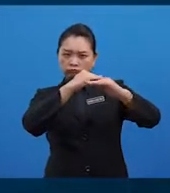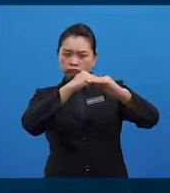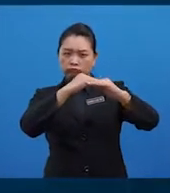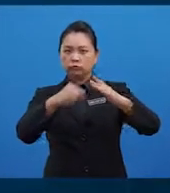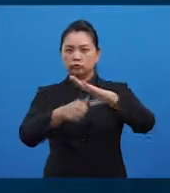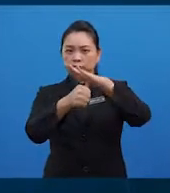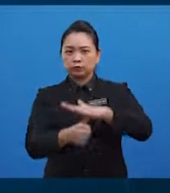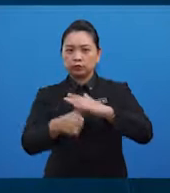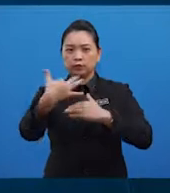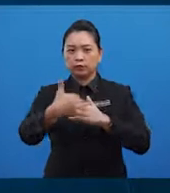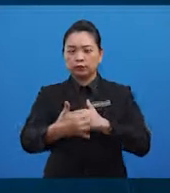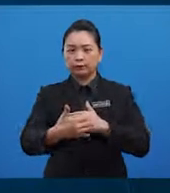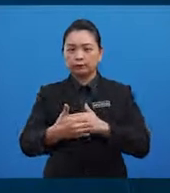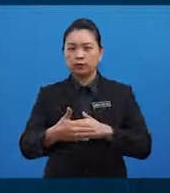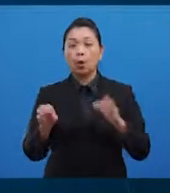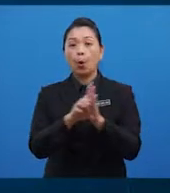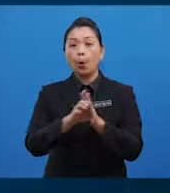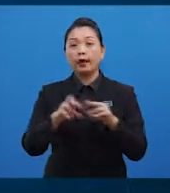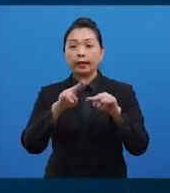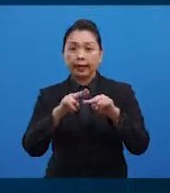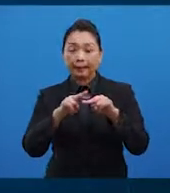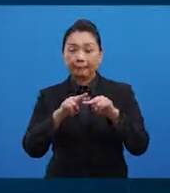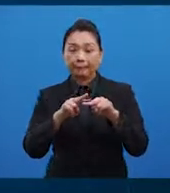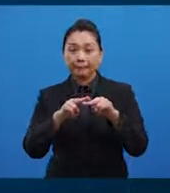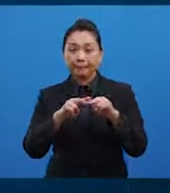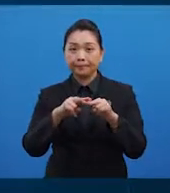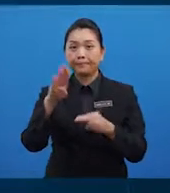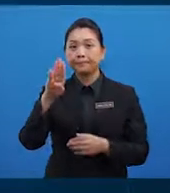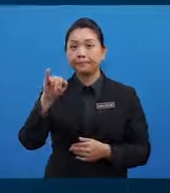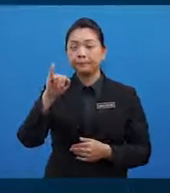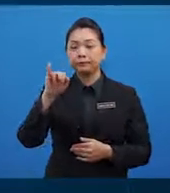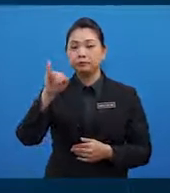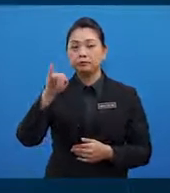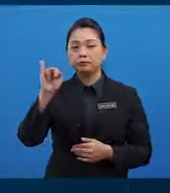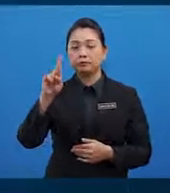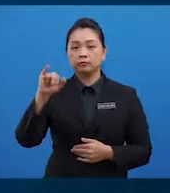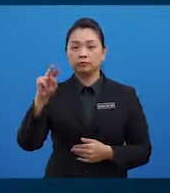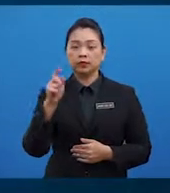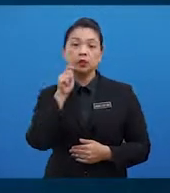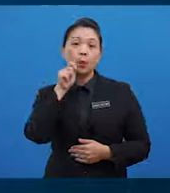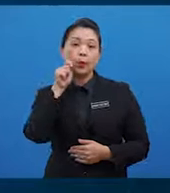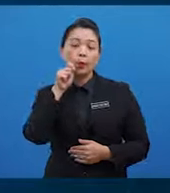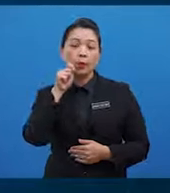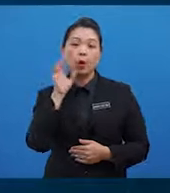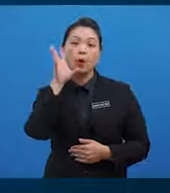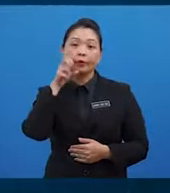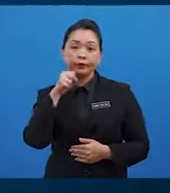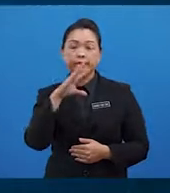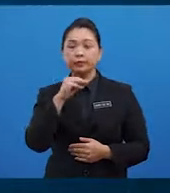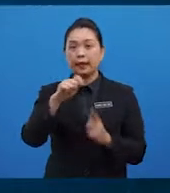klorida seperti garam, bijirin, tomato, jus orin dan pisang.